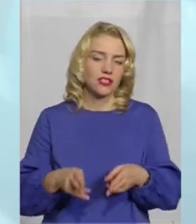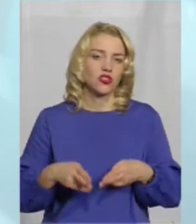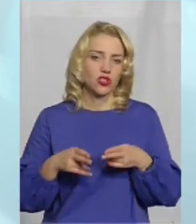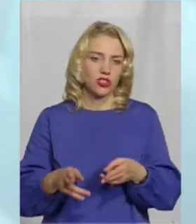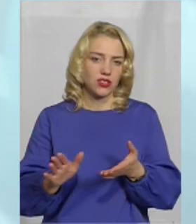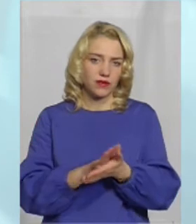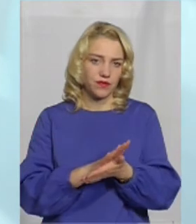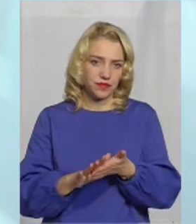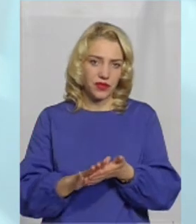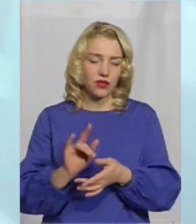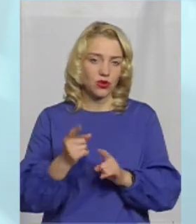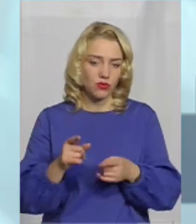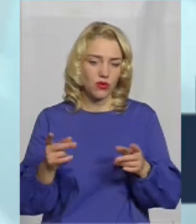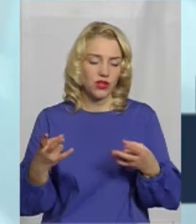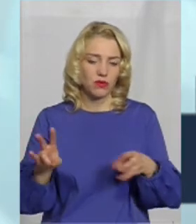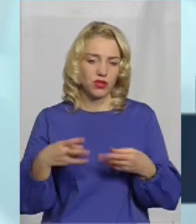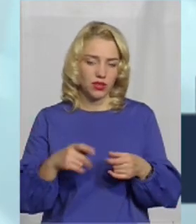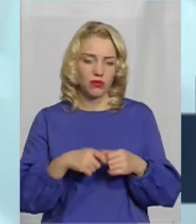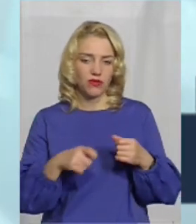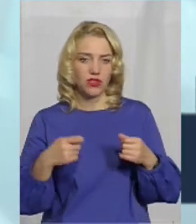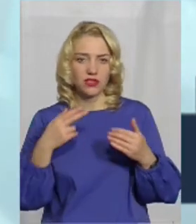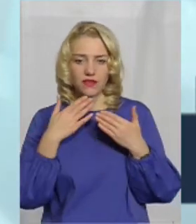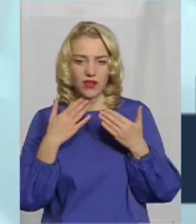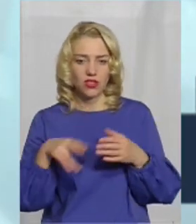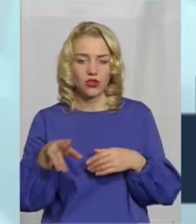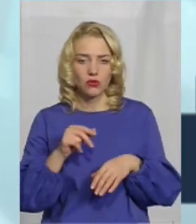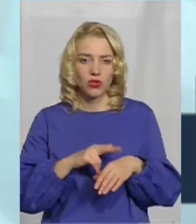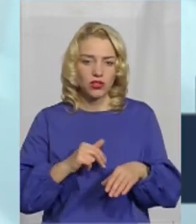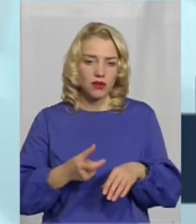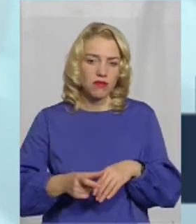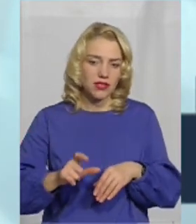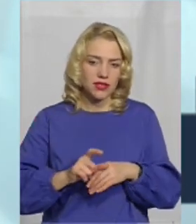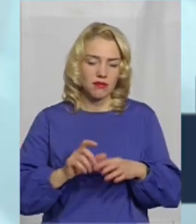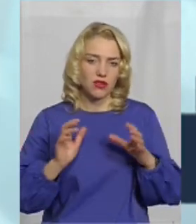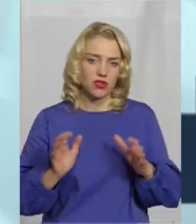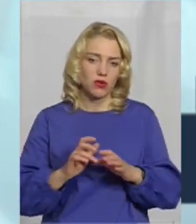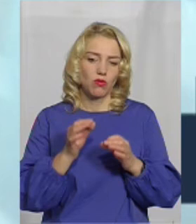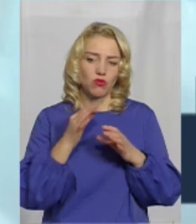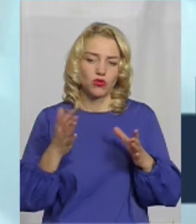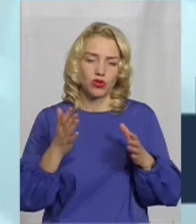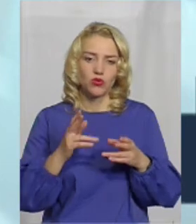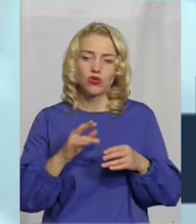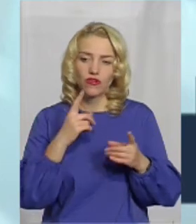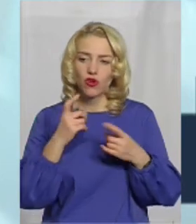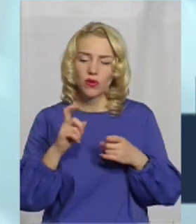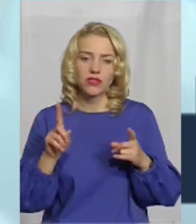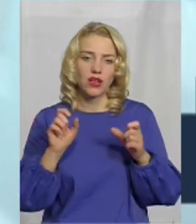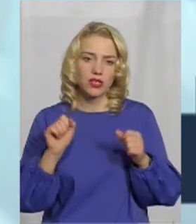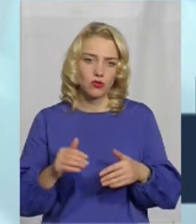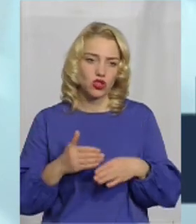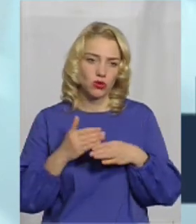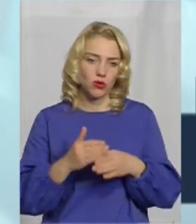замести сліди. Тому не відтягувати звернення до поліції, максимально зберегти будь-яку інформацію, яка може допомогти